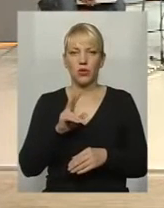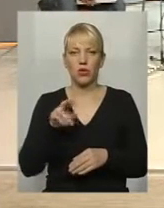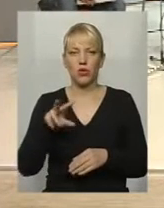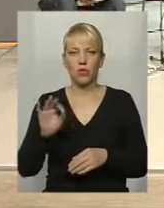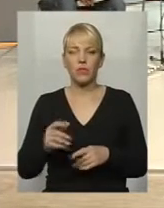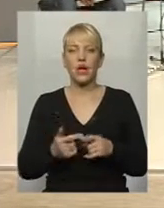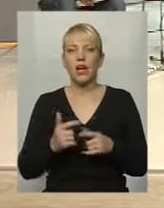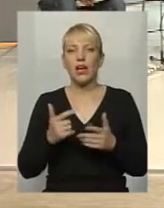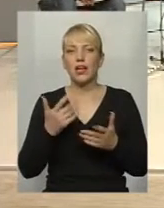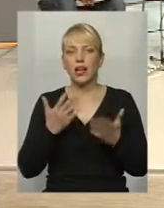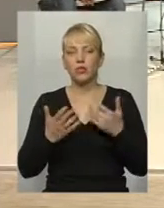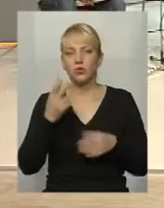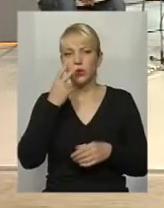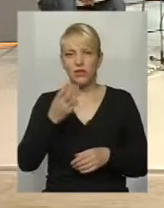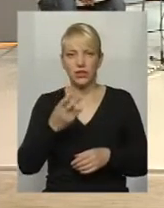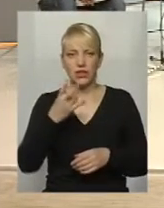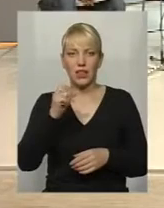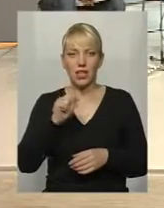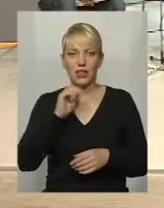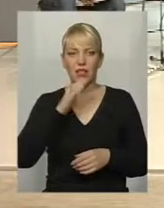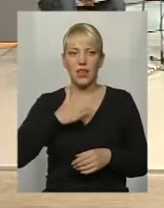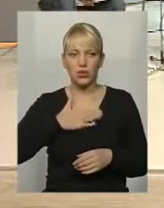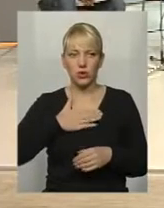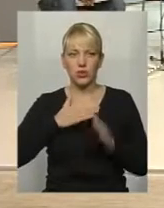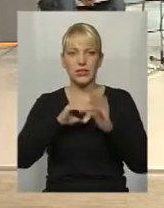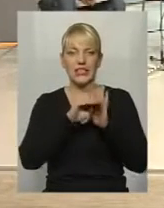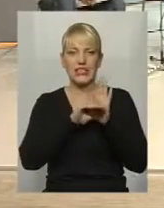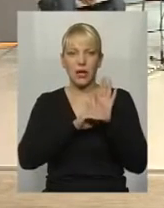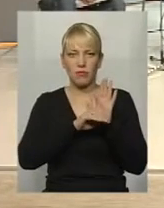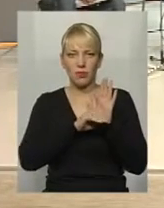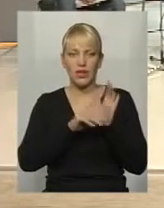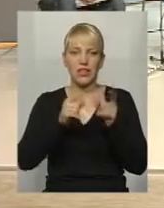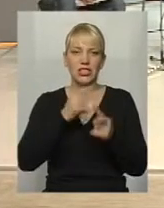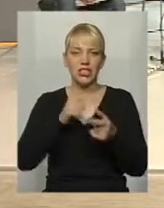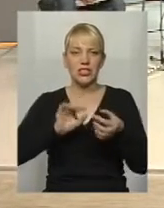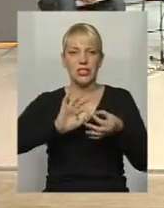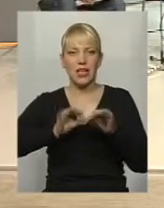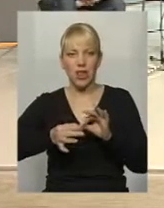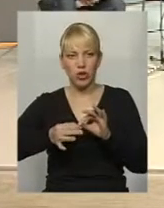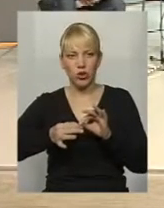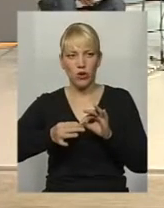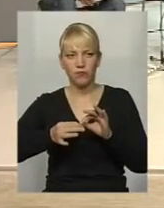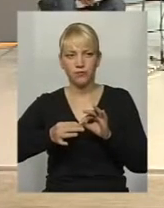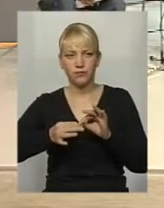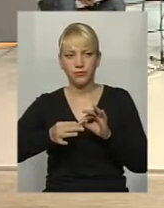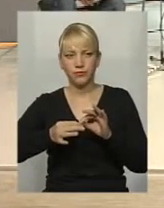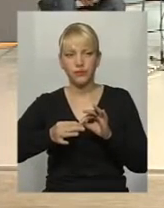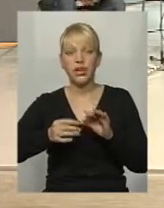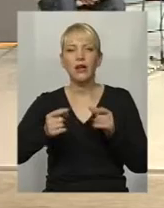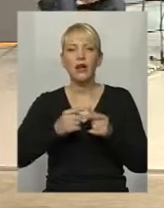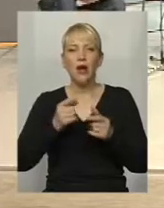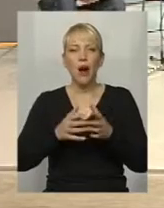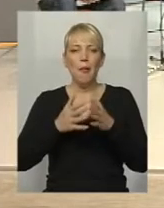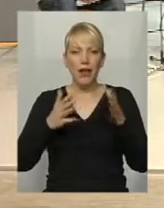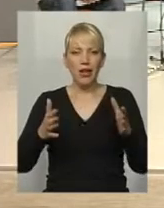якщо поглянути на нашу систему, чи складно, що більше,